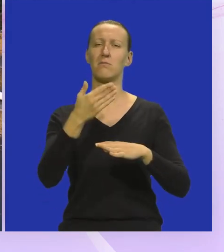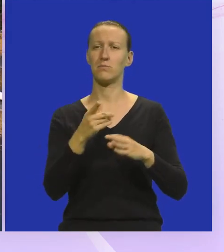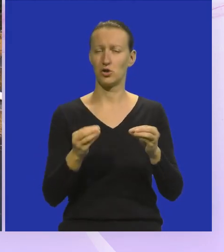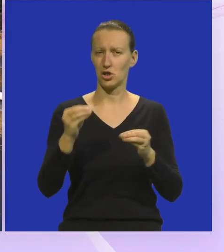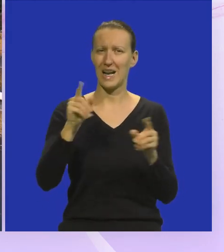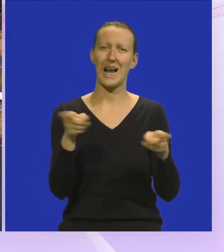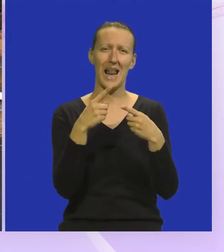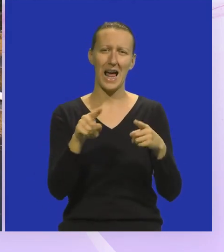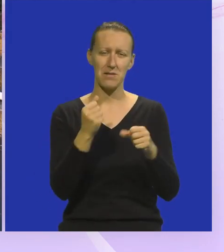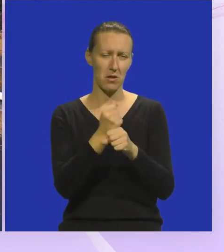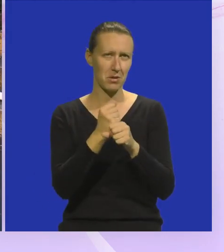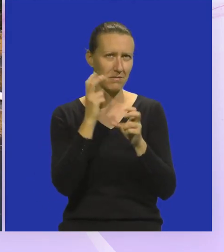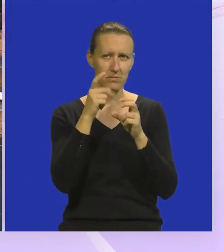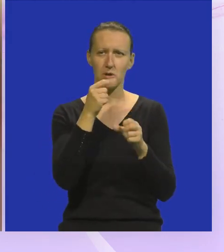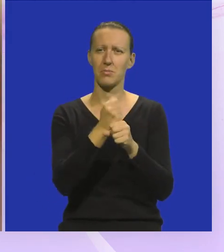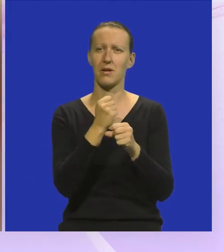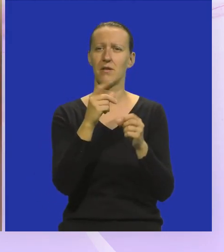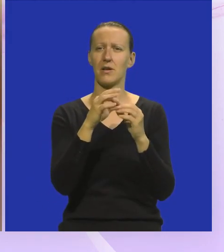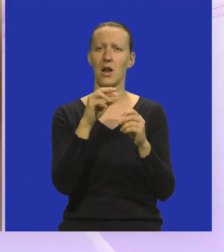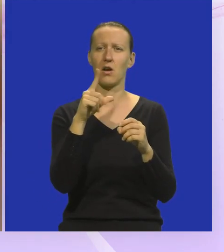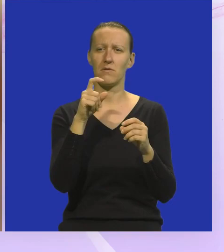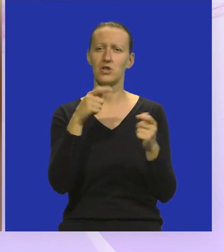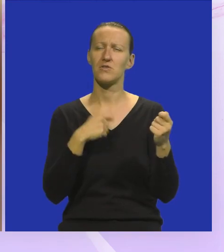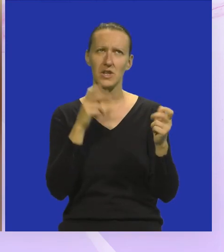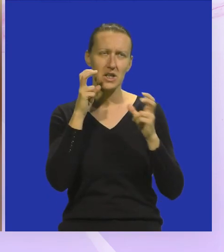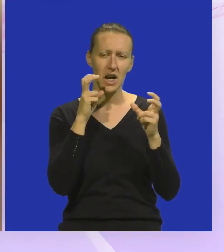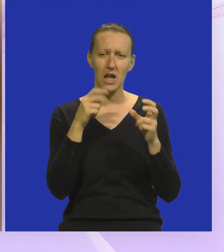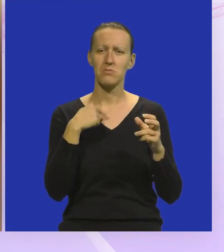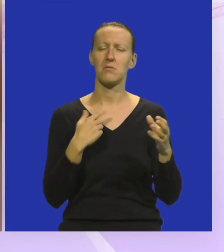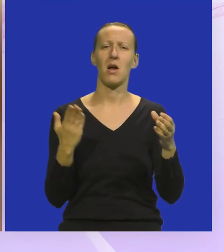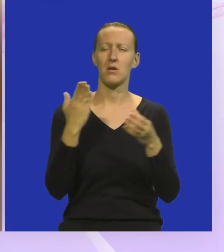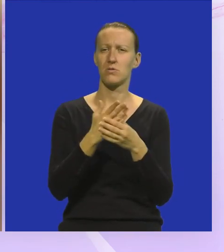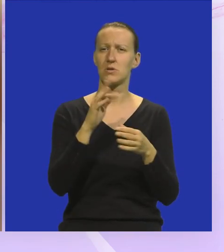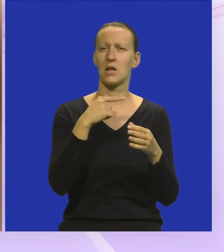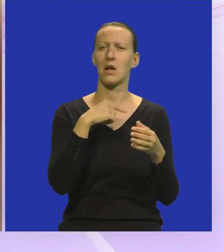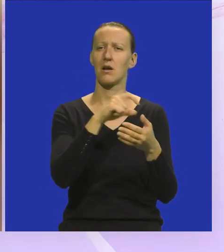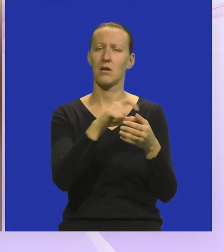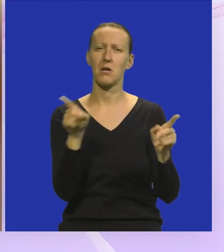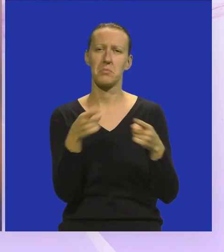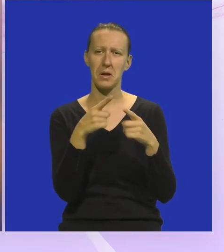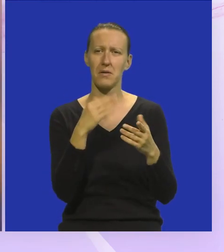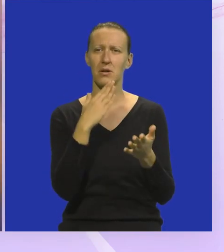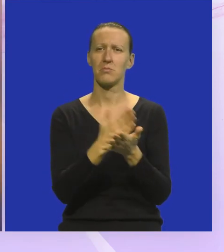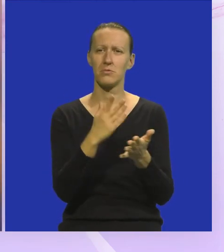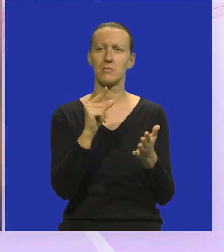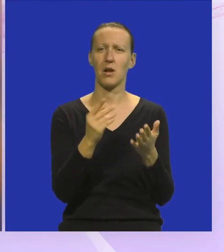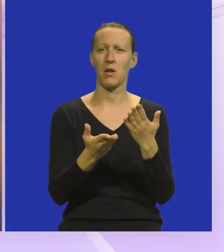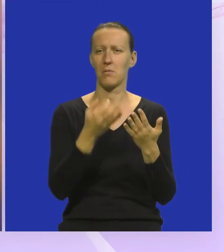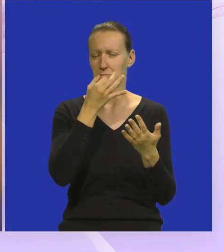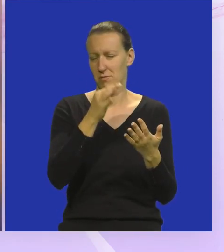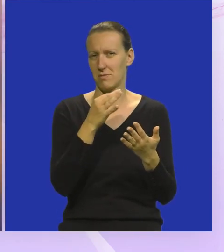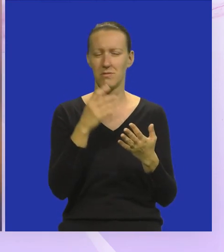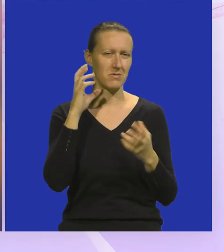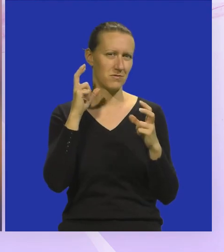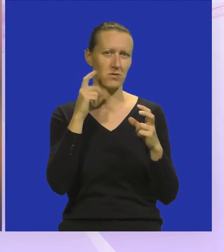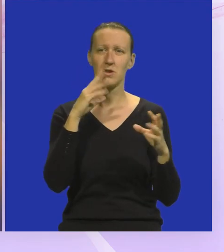dodali glazbu pozadinsku, to je napravio Gabriel Radović A onda sam ja uskočila sa refrenom, naravno da bude catchy I kad